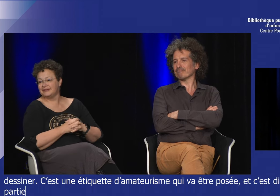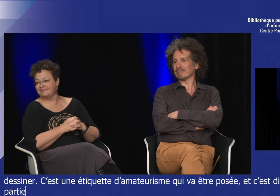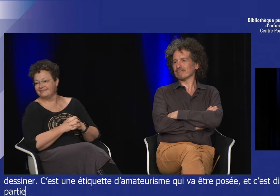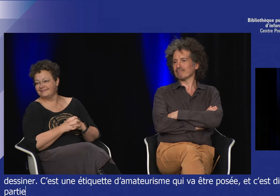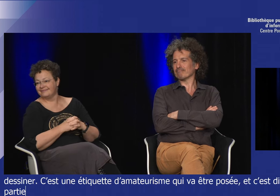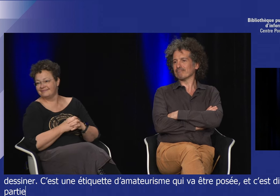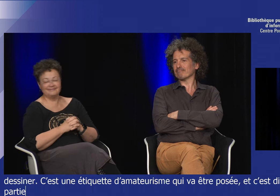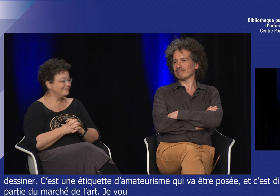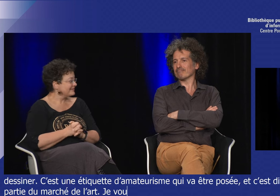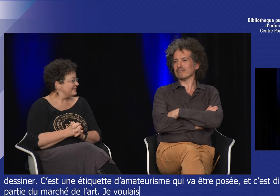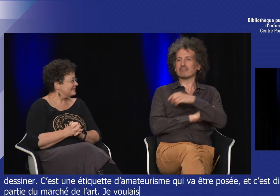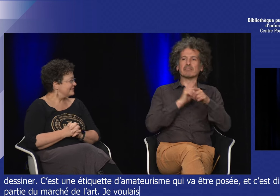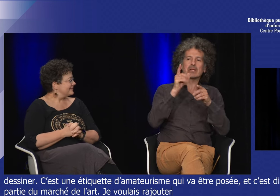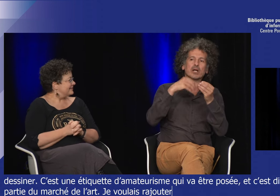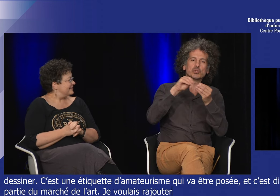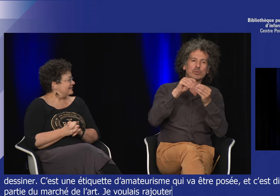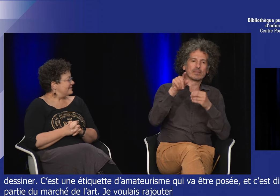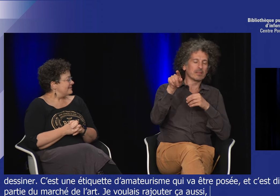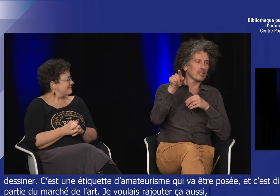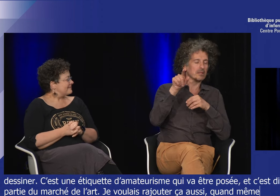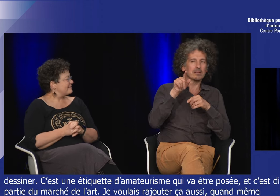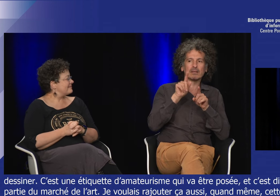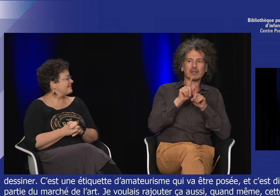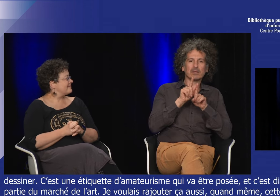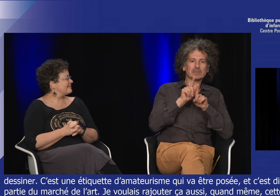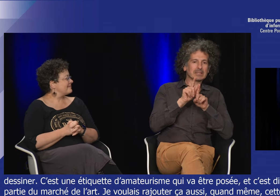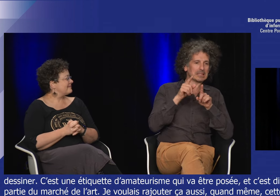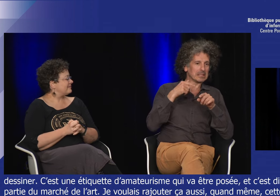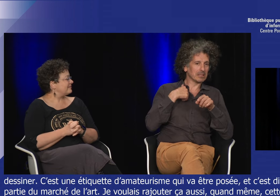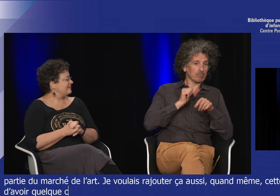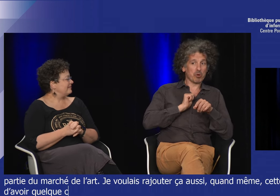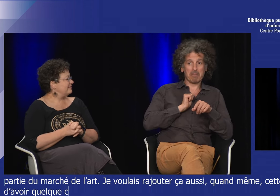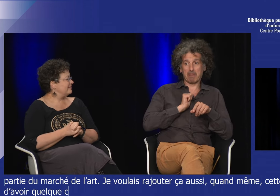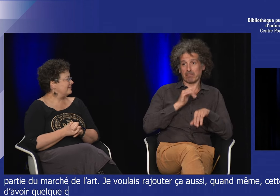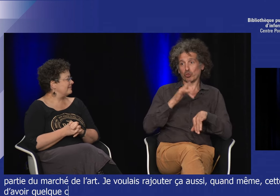je voulais rajouter ça quand même aussi cette notion là d'avoir quelque chose d'économique